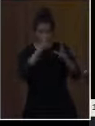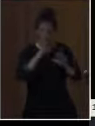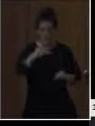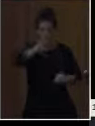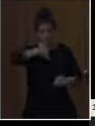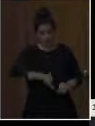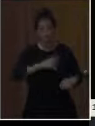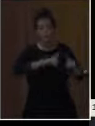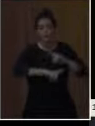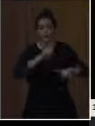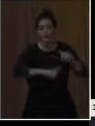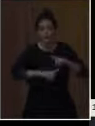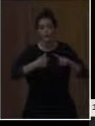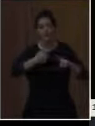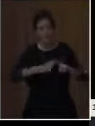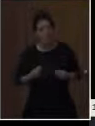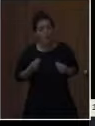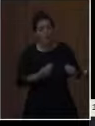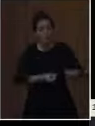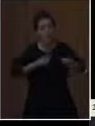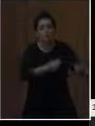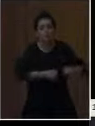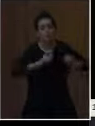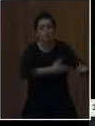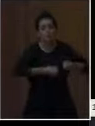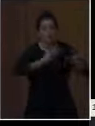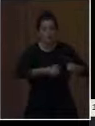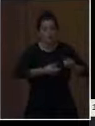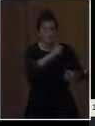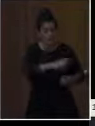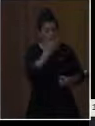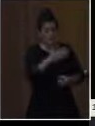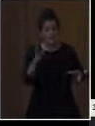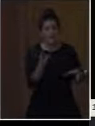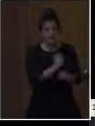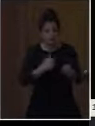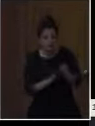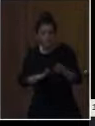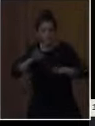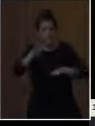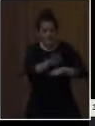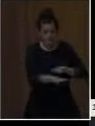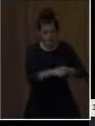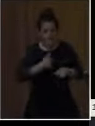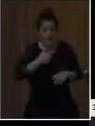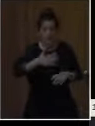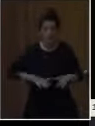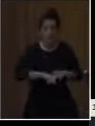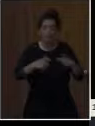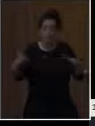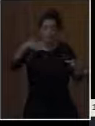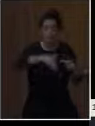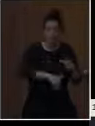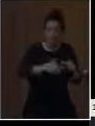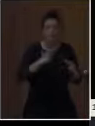κάθε παιδί όλα τα εφόδια για να μπορεί να προχωρήσει και ένα βήμα πιο μακριά. Θέλουμε ένα σχολείο που δεν θα περιορίζεται από τα